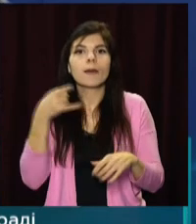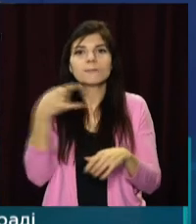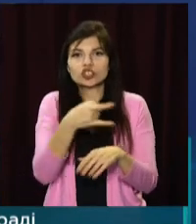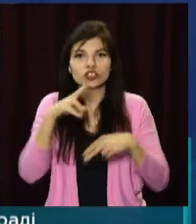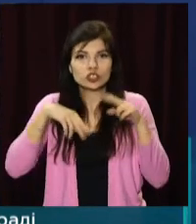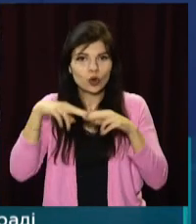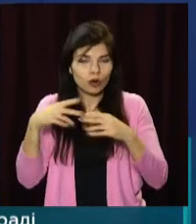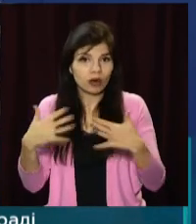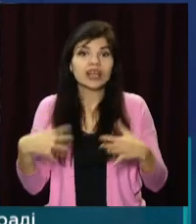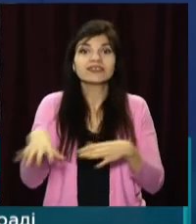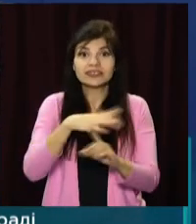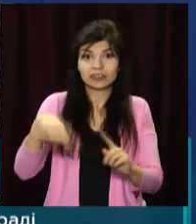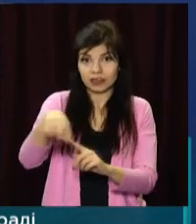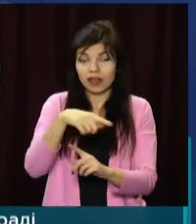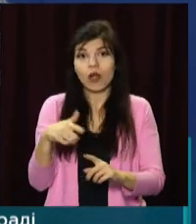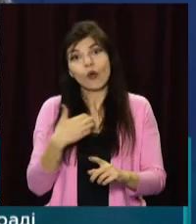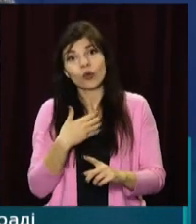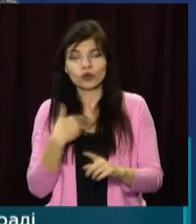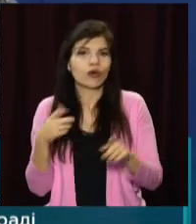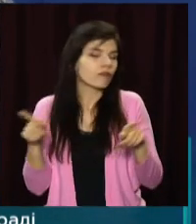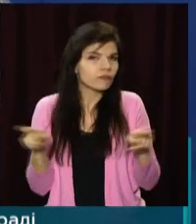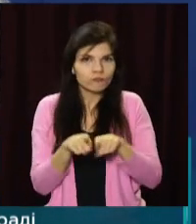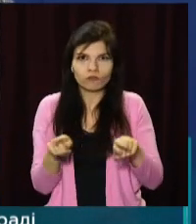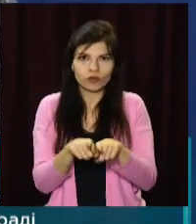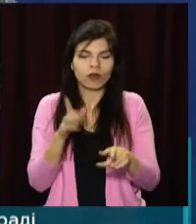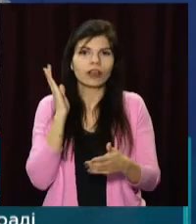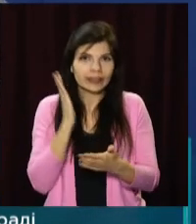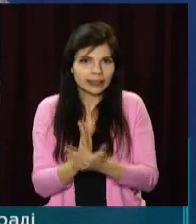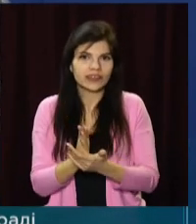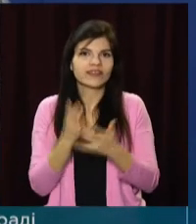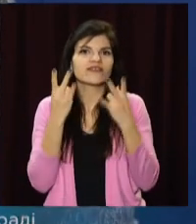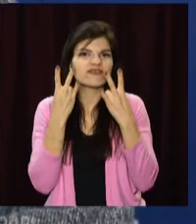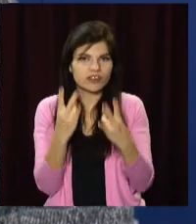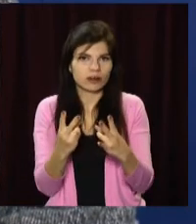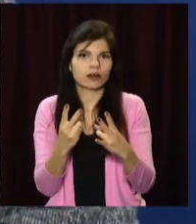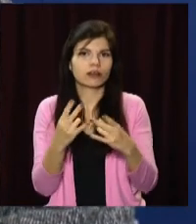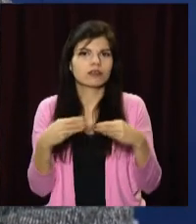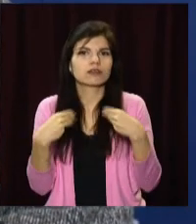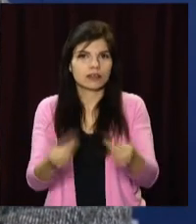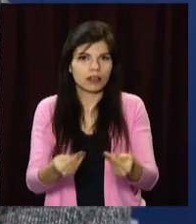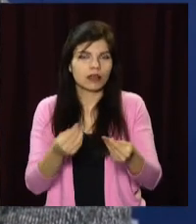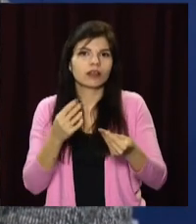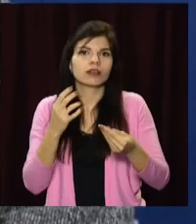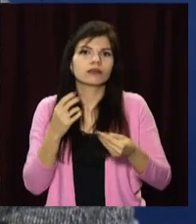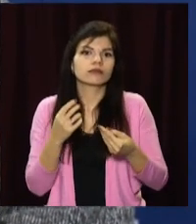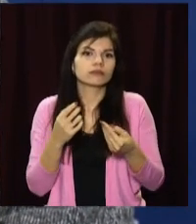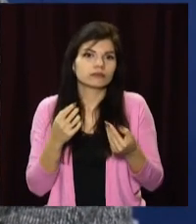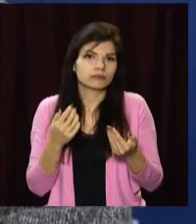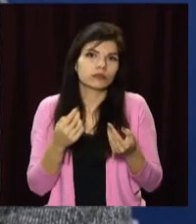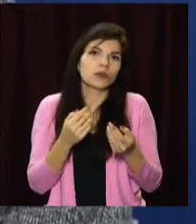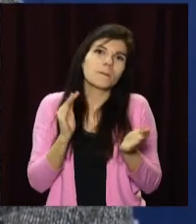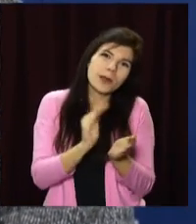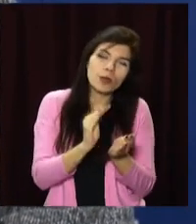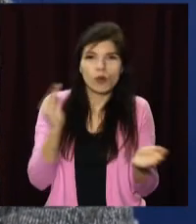хімічної металургії, машиностроєння. І всі вони, як би ми не хотіли, так чи інакше, оказывають негативне